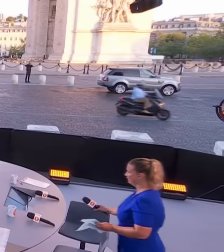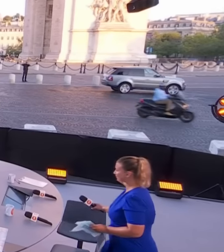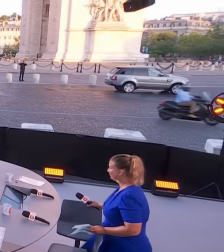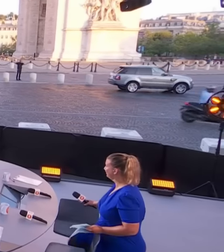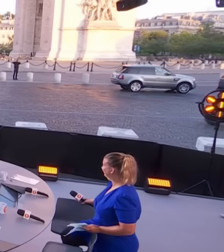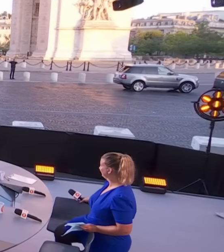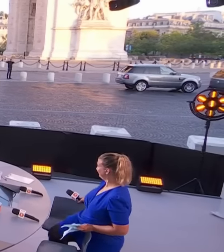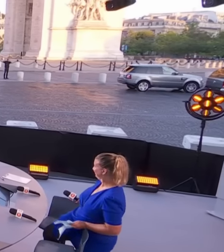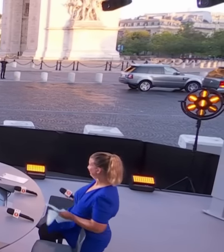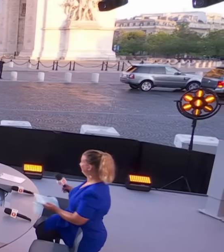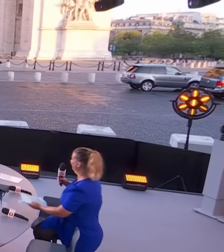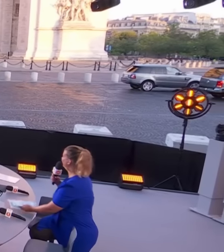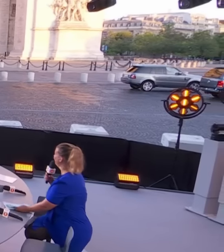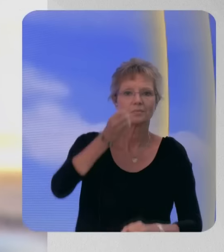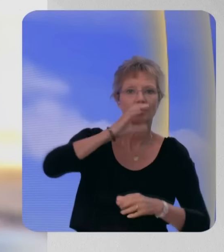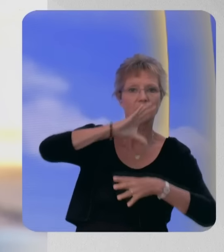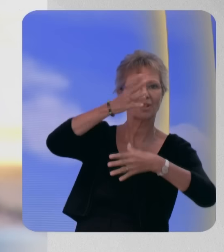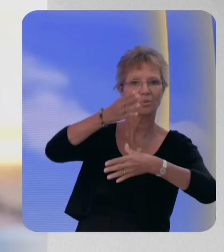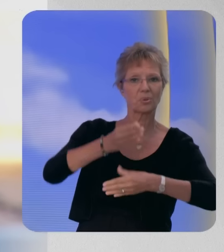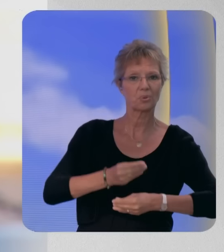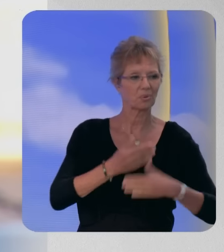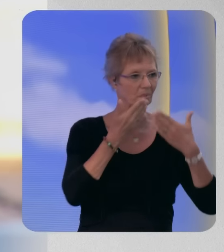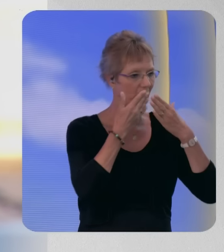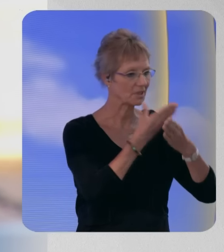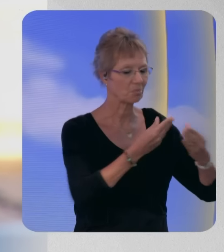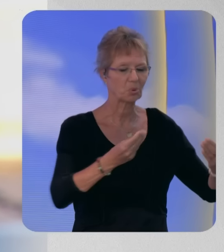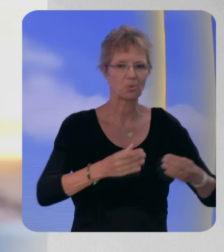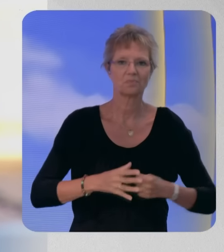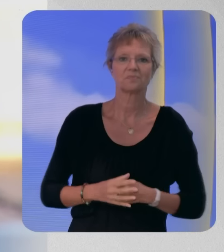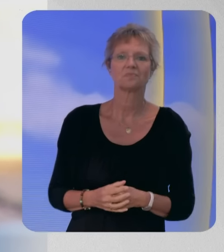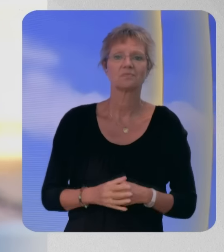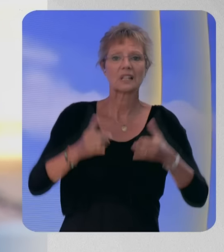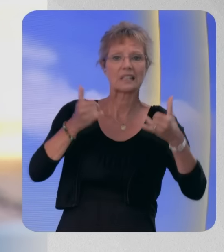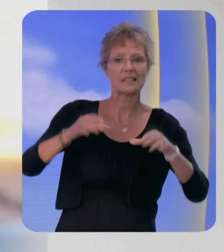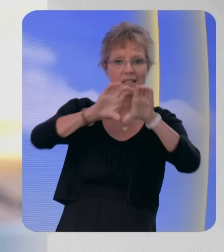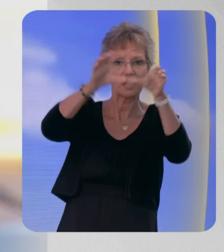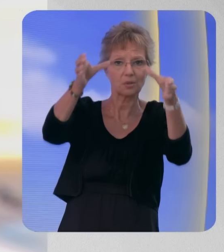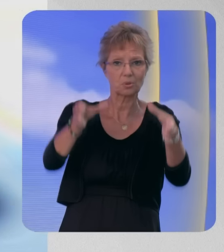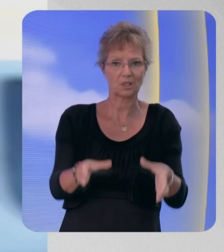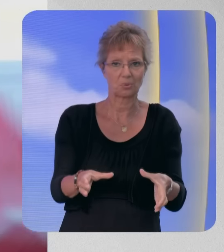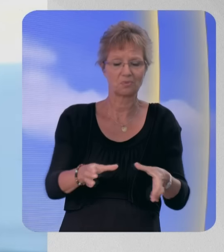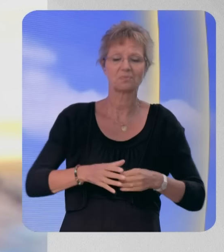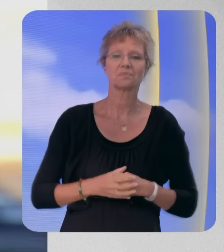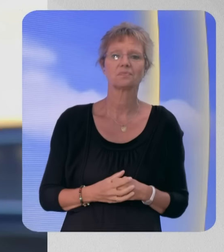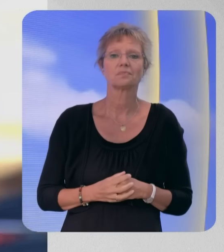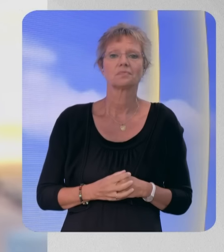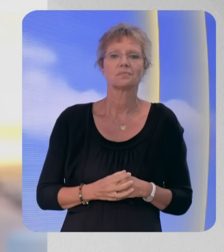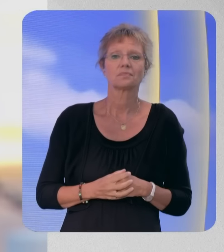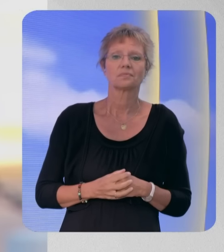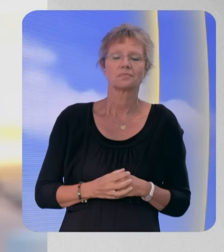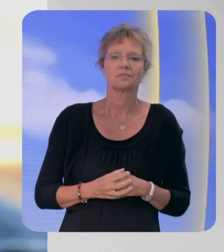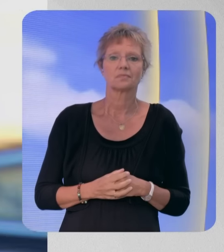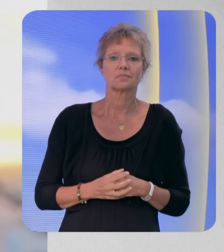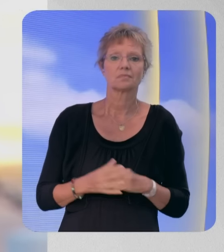Bienvenue dans les 4EV, Mathilde Panot. Merci d avec nous ici ce matin devant l'Arc de Triomphe. Alors, on commence avec la photo de